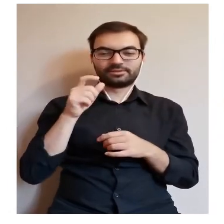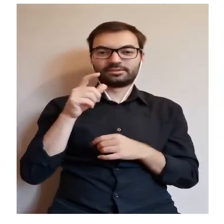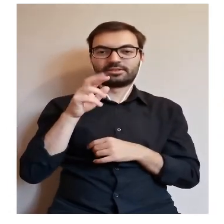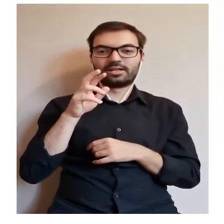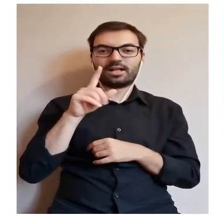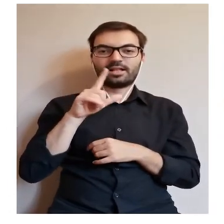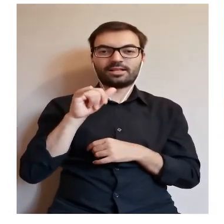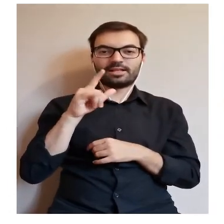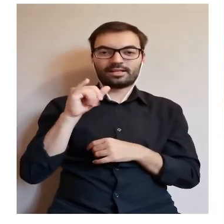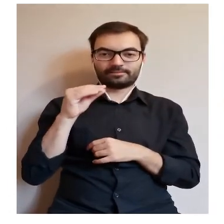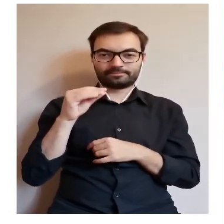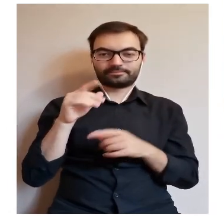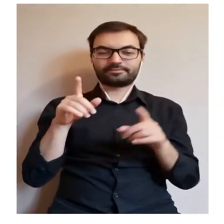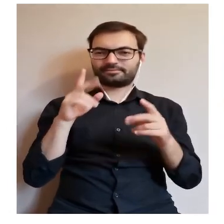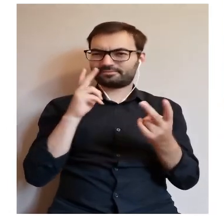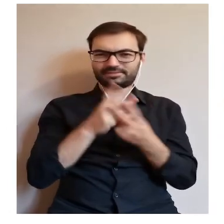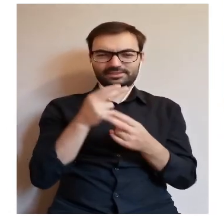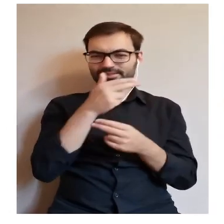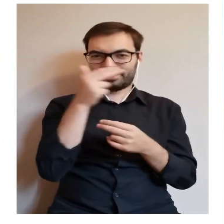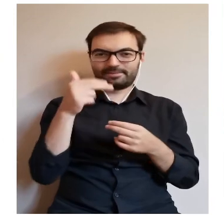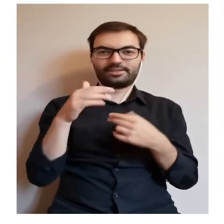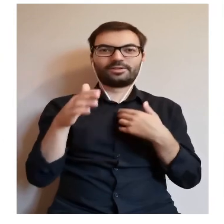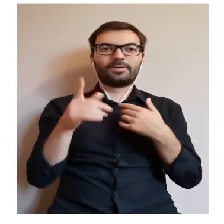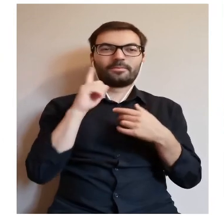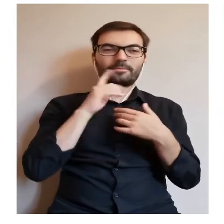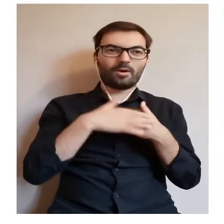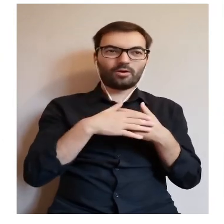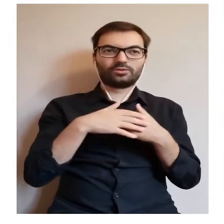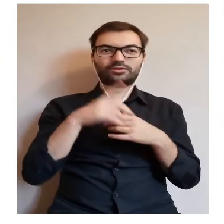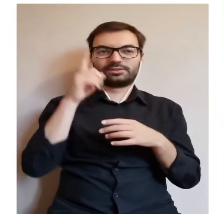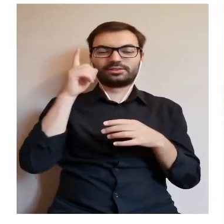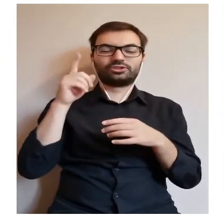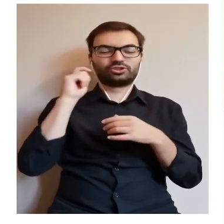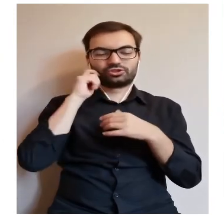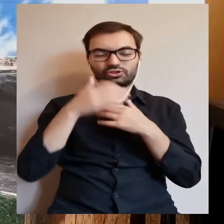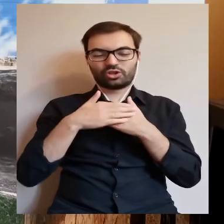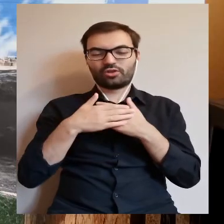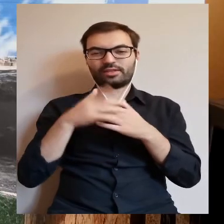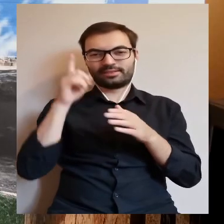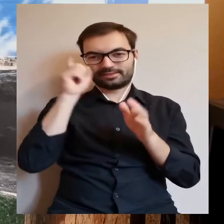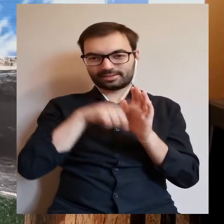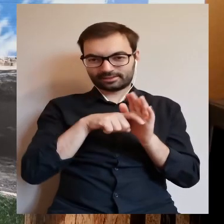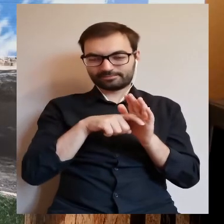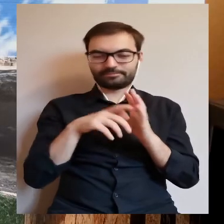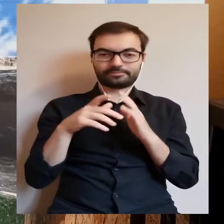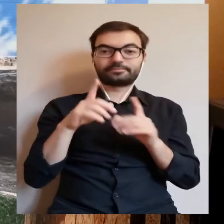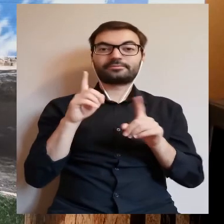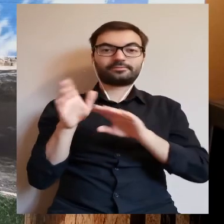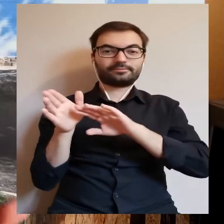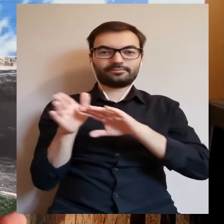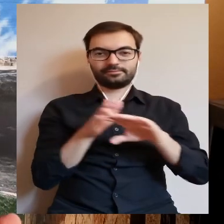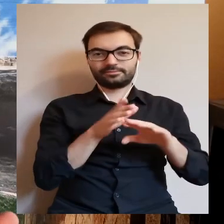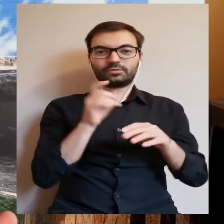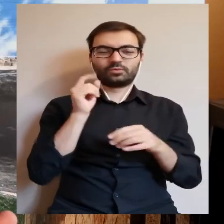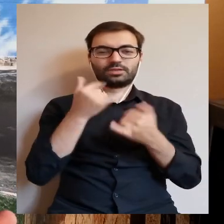wzgardzony mąż i wiarołomna żona. Ale to nie jest jedyna wersja tej historii o jeziorze Kocioł.